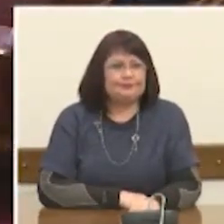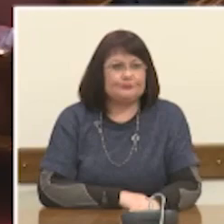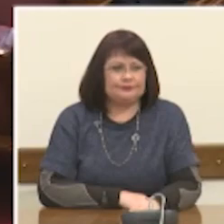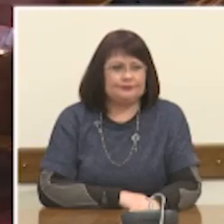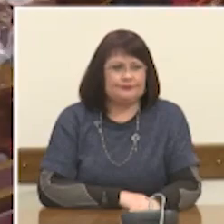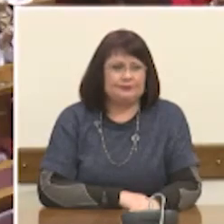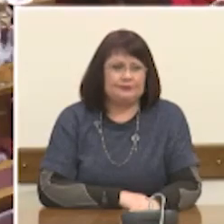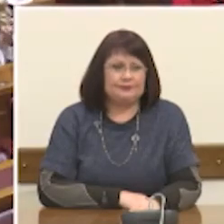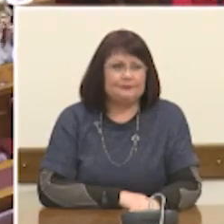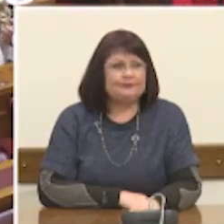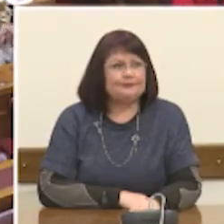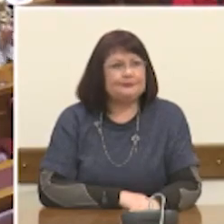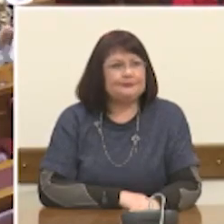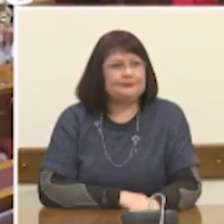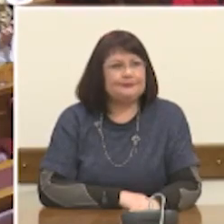Ευχαριστώ.